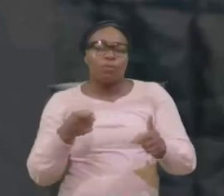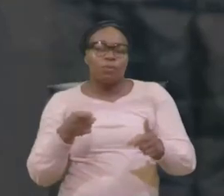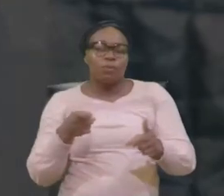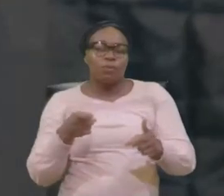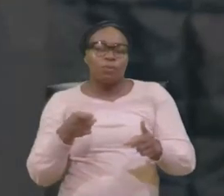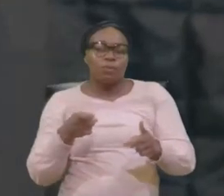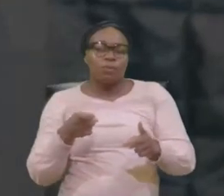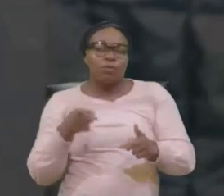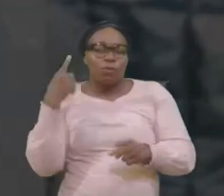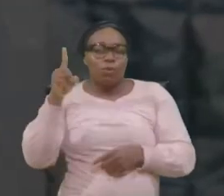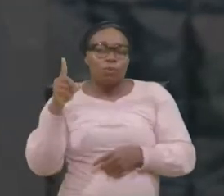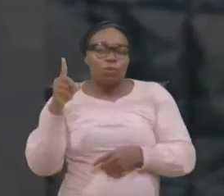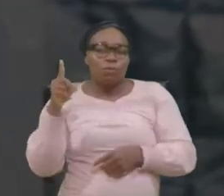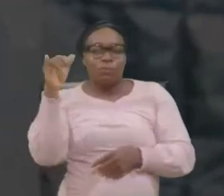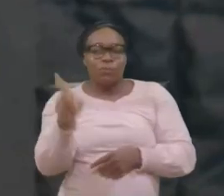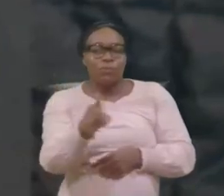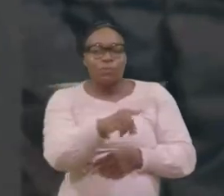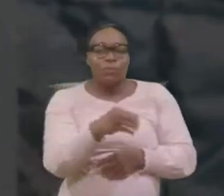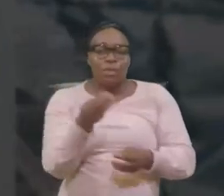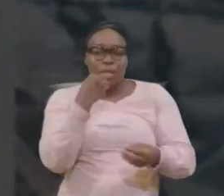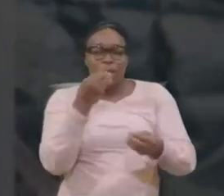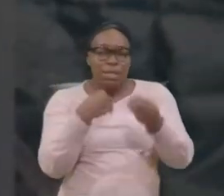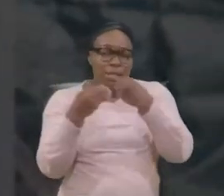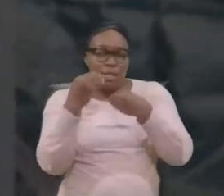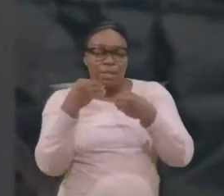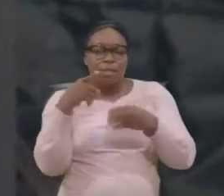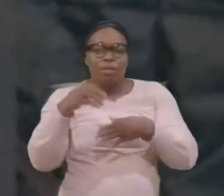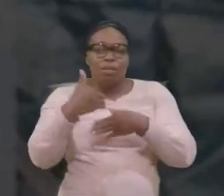car c'est le pain de la méchanceté qu'ils mangent